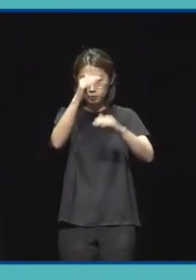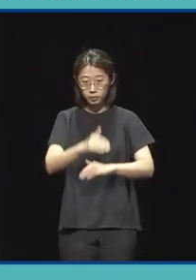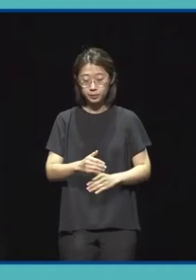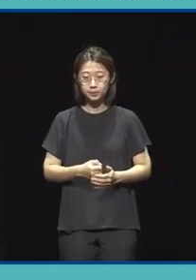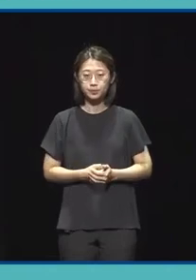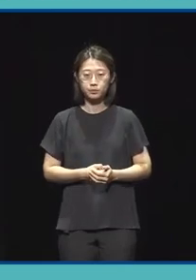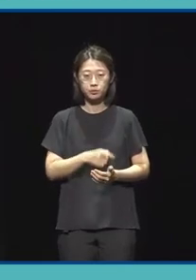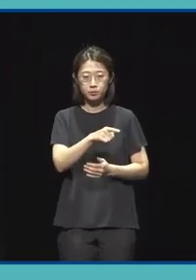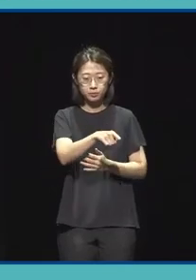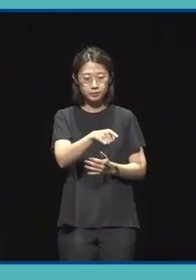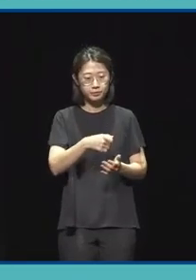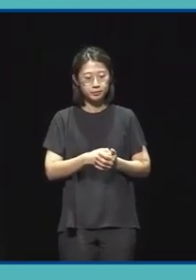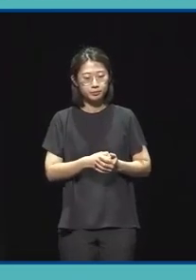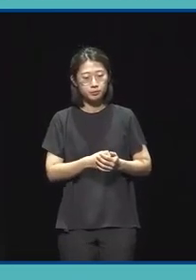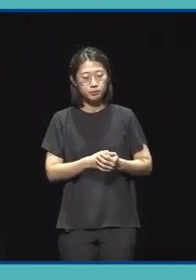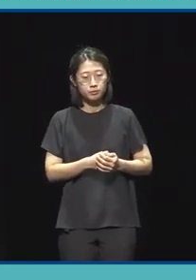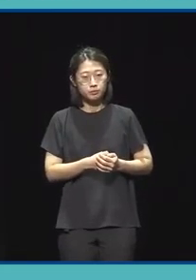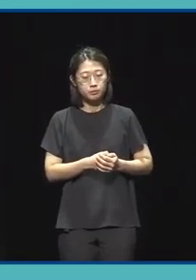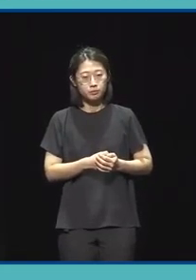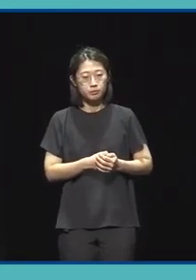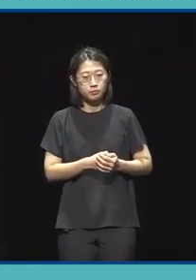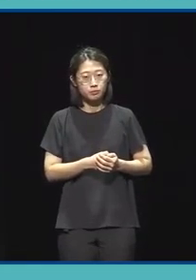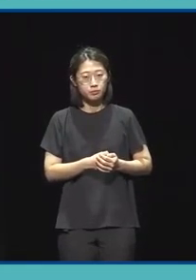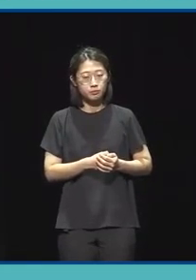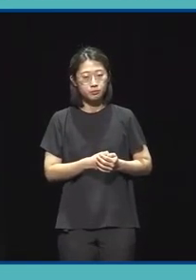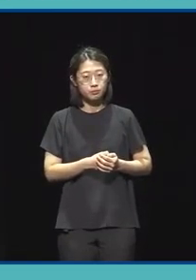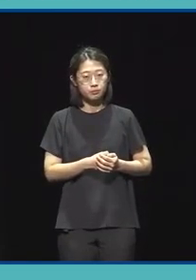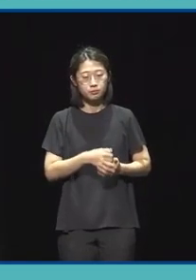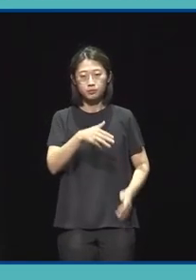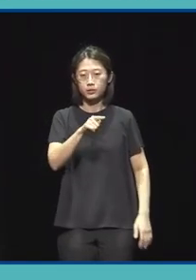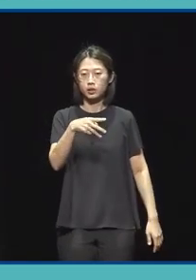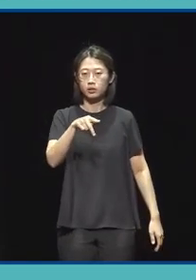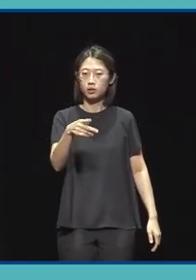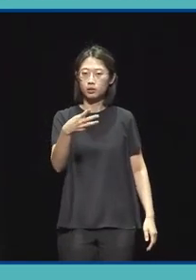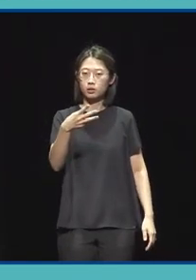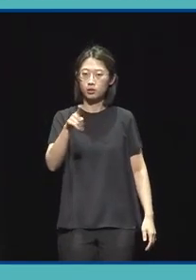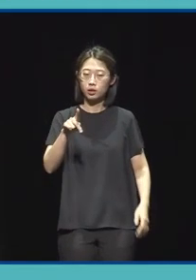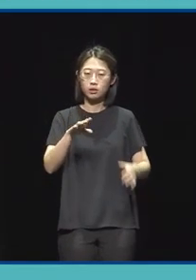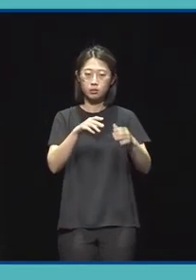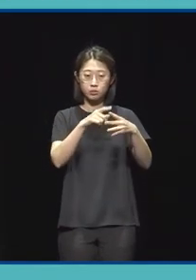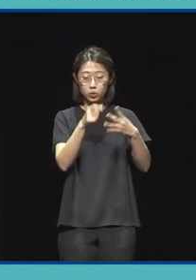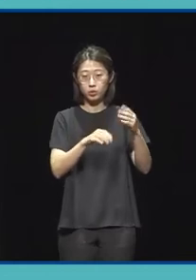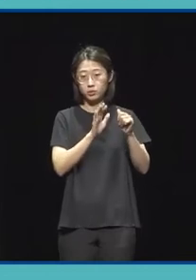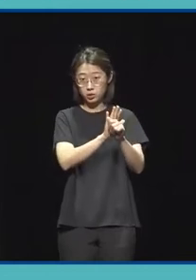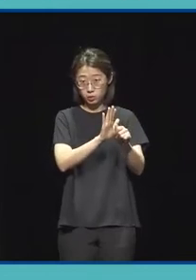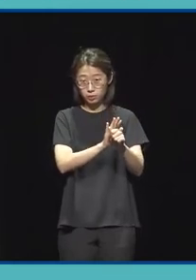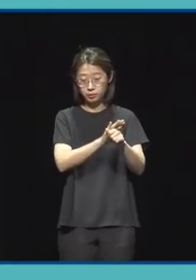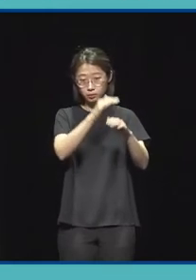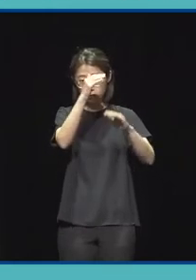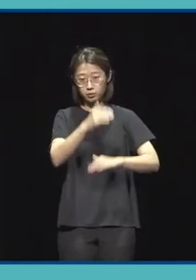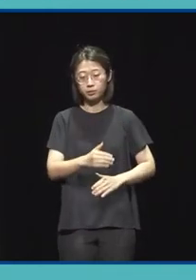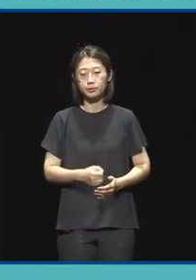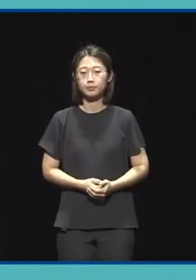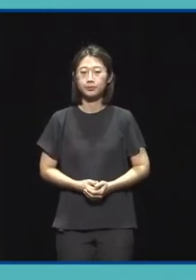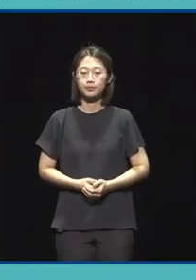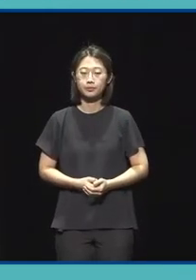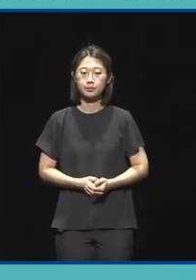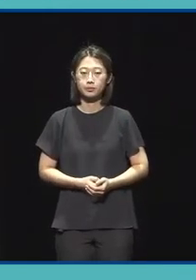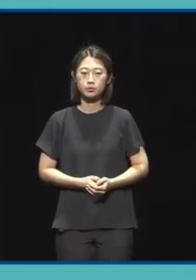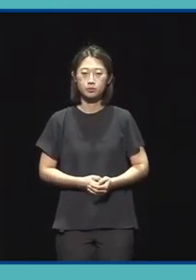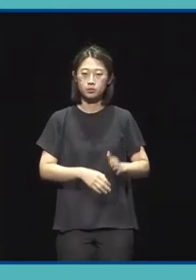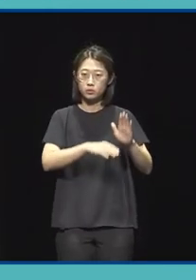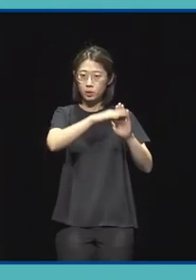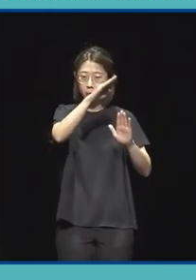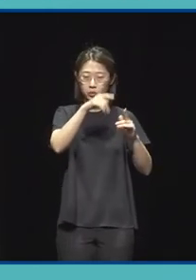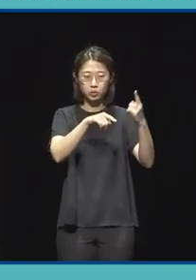발표 행사인 차세대열정까지의 과정을 지원하는 사업이고요. 상반기에는